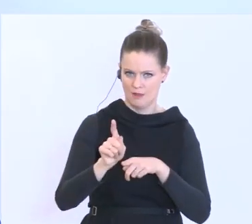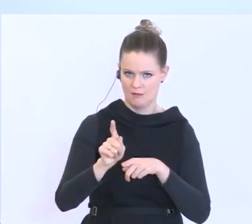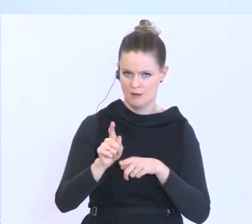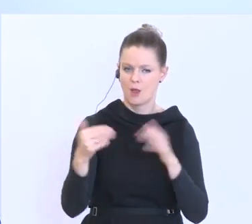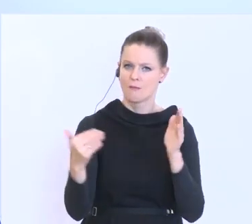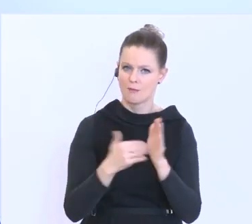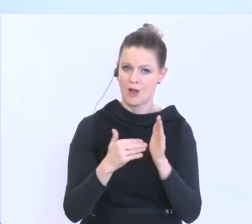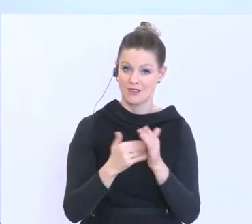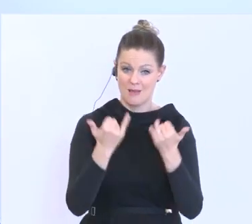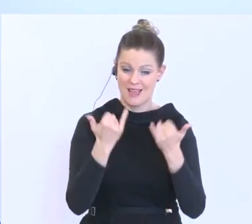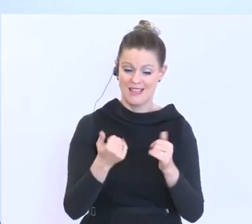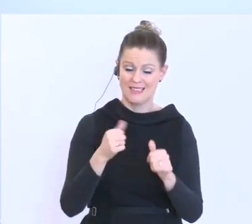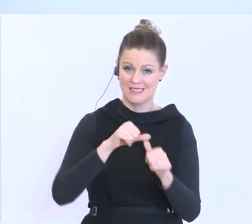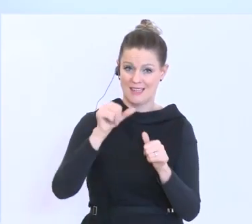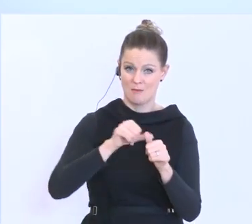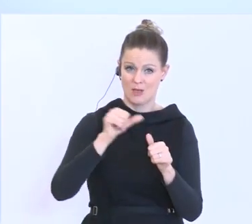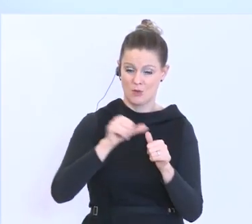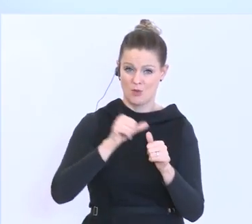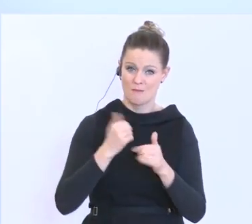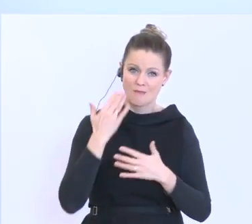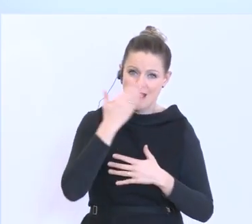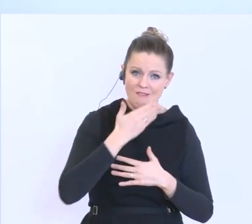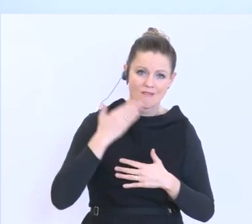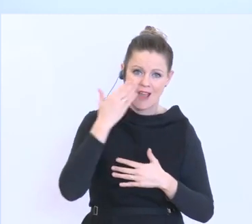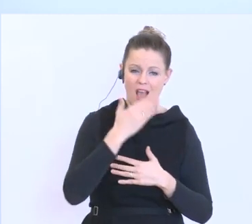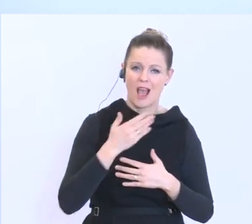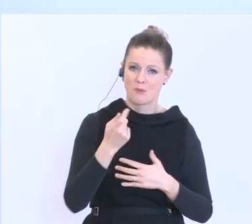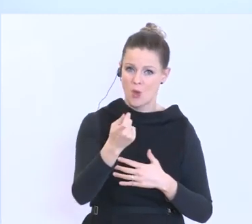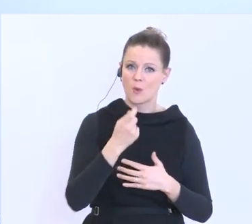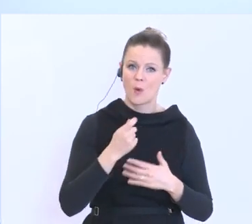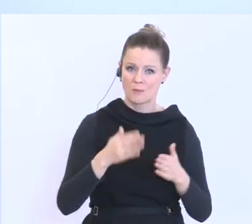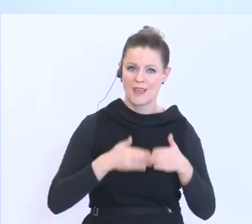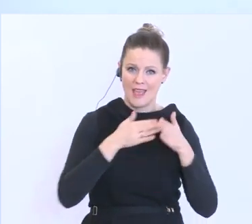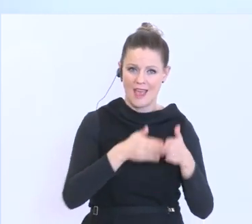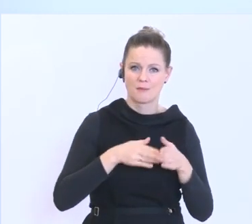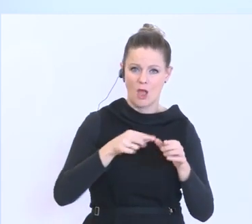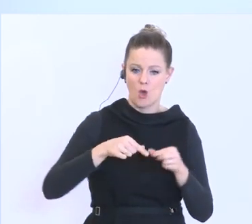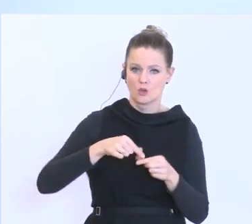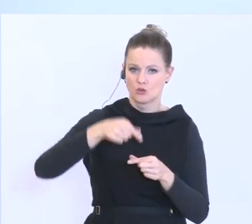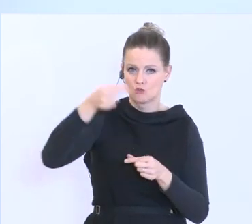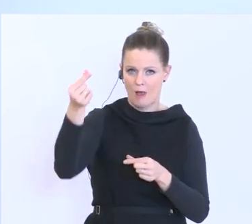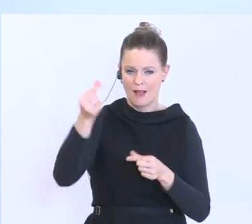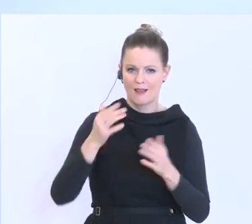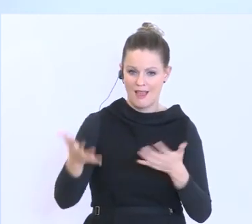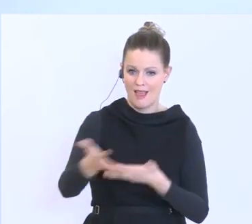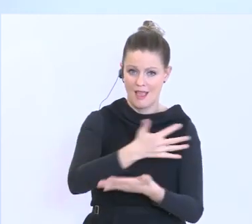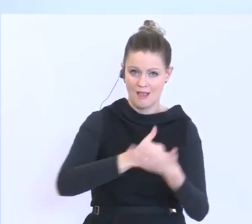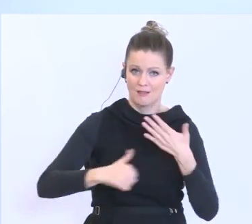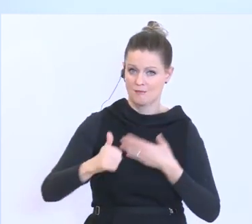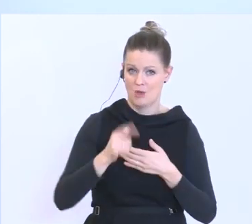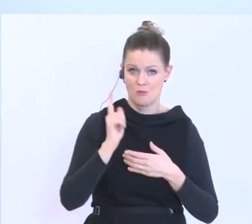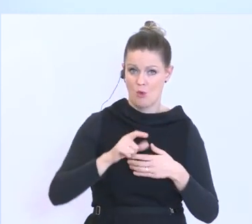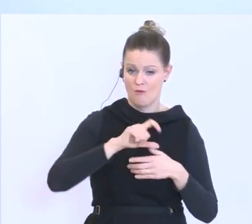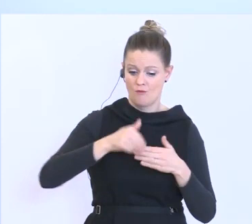nachdem die Temperaturen wärmer werden, beispielsweise die Erdbeerernte und Spargelernte vor der Tür stehen, ist der Bedarf natürlich von Woche zu Woche